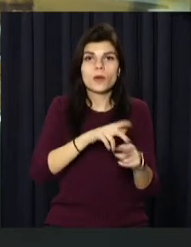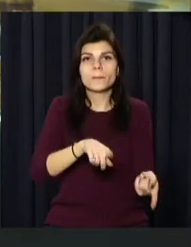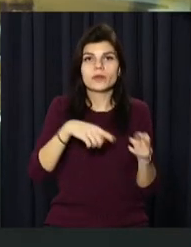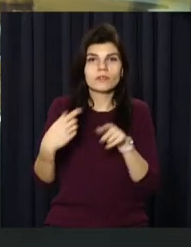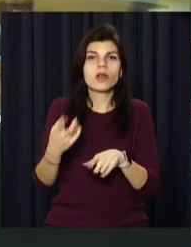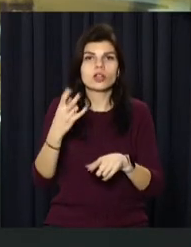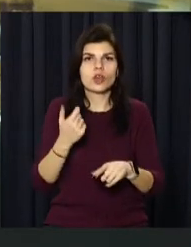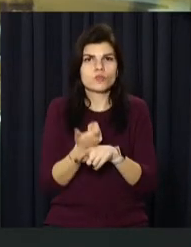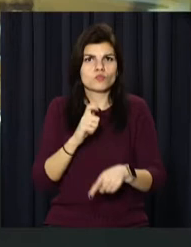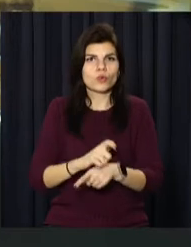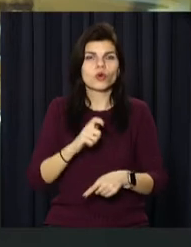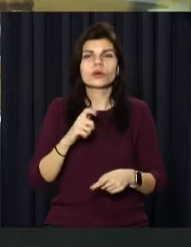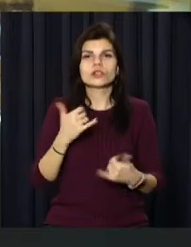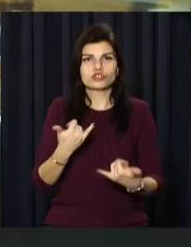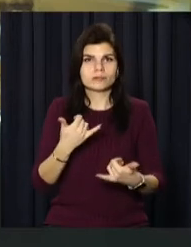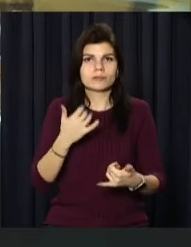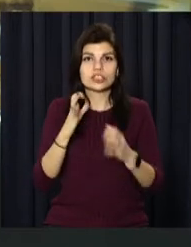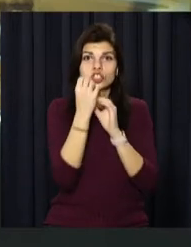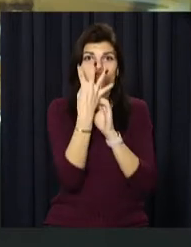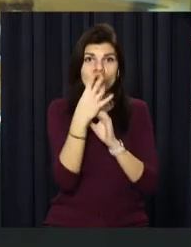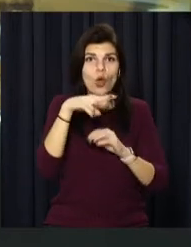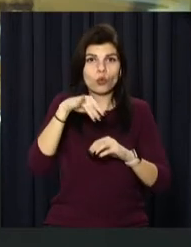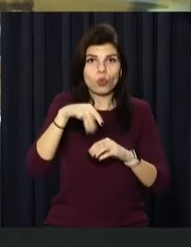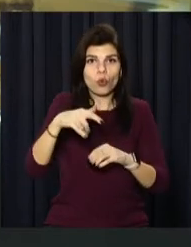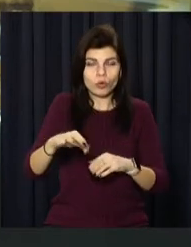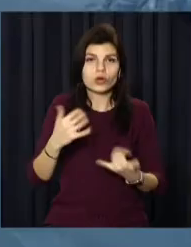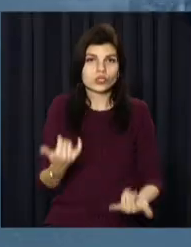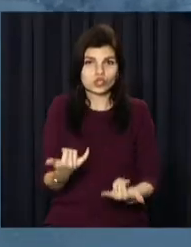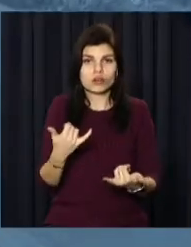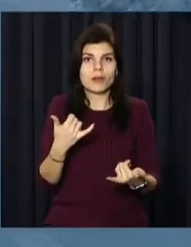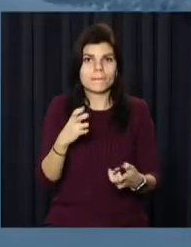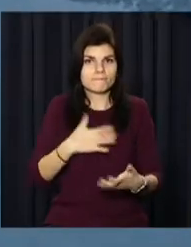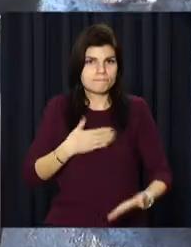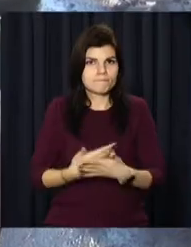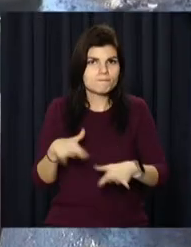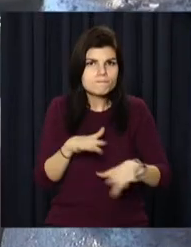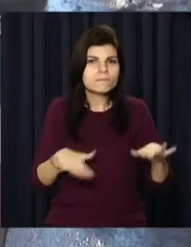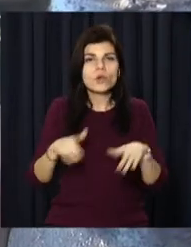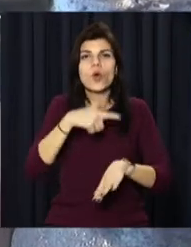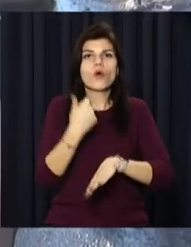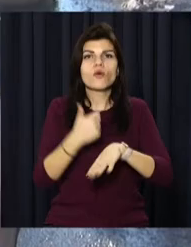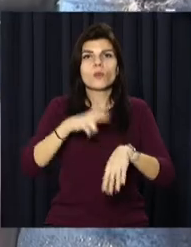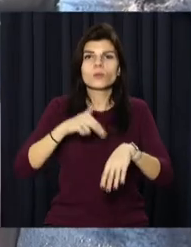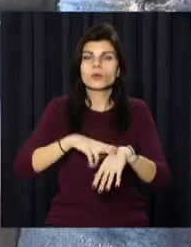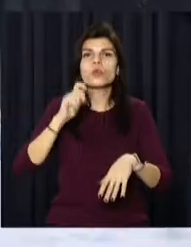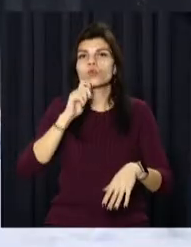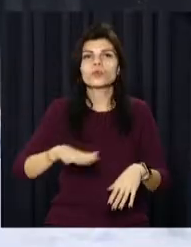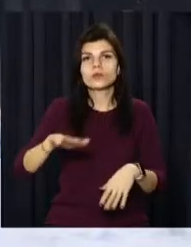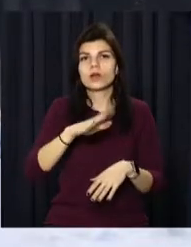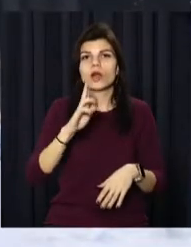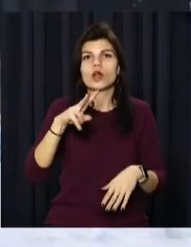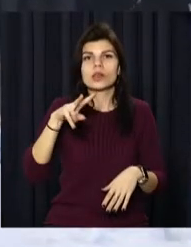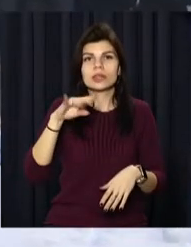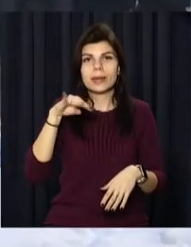посилений режим несення служби з 14 лютого. Про це повідомив голова Національної поліції України Ігор